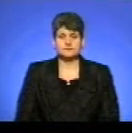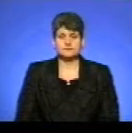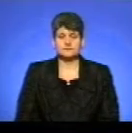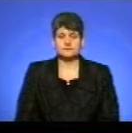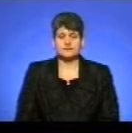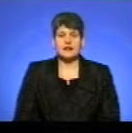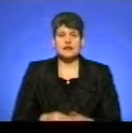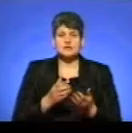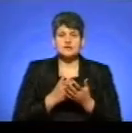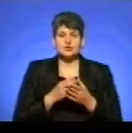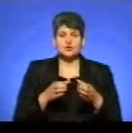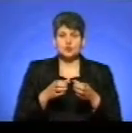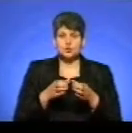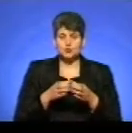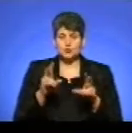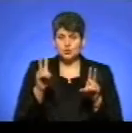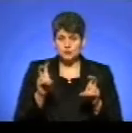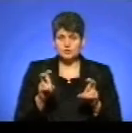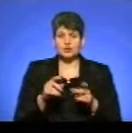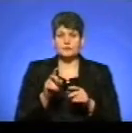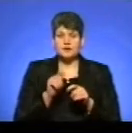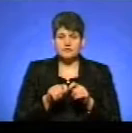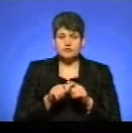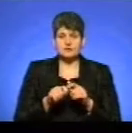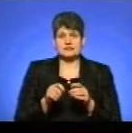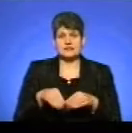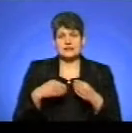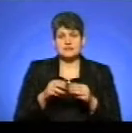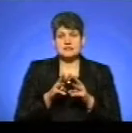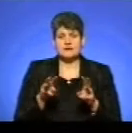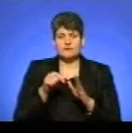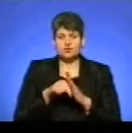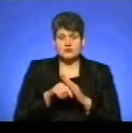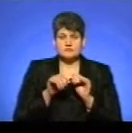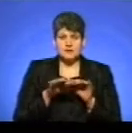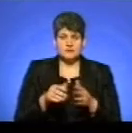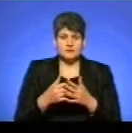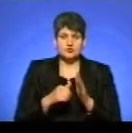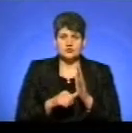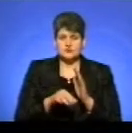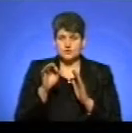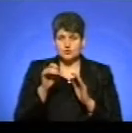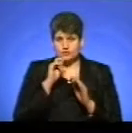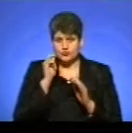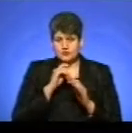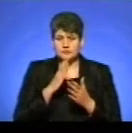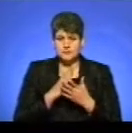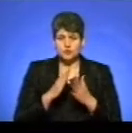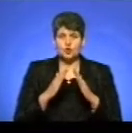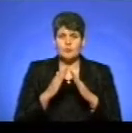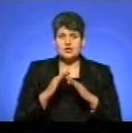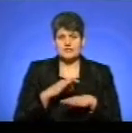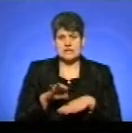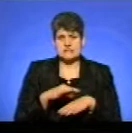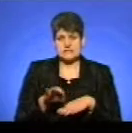Ресурсний центр гурт дослідив. За даними Міністерства внутрішніх справ, близько 60% жінок в Україні стикаються з домашнім